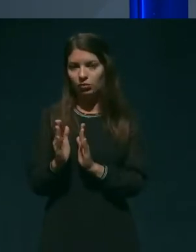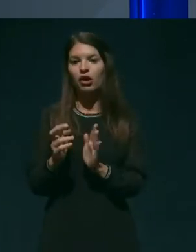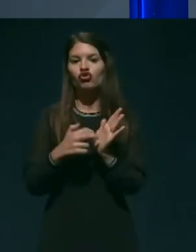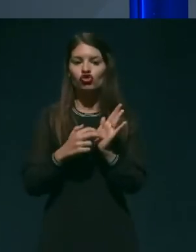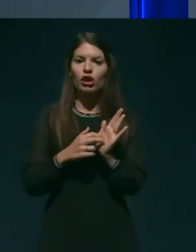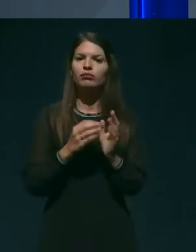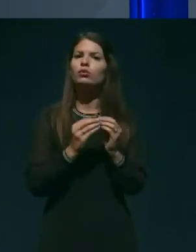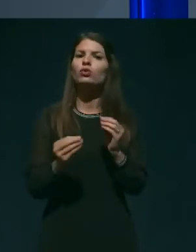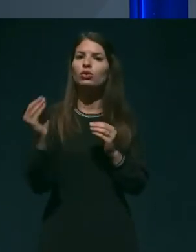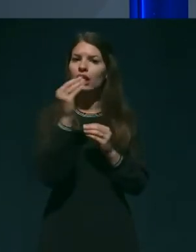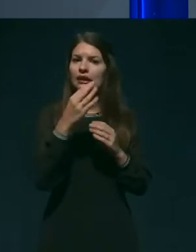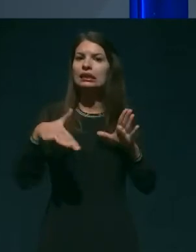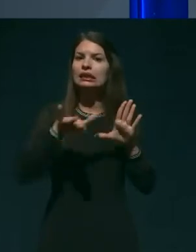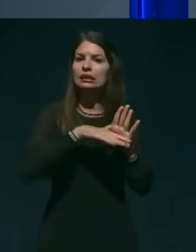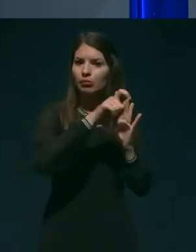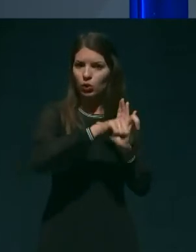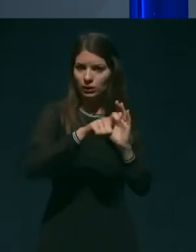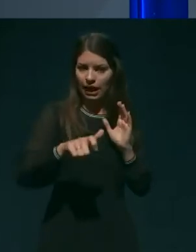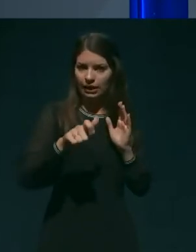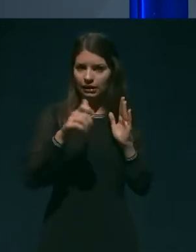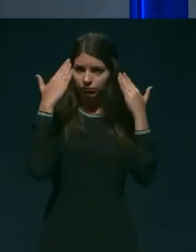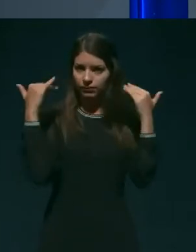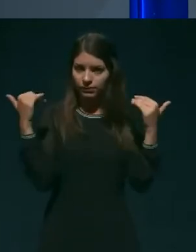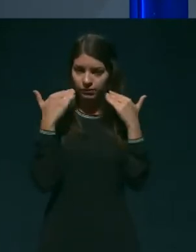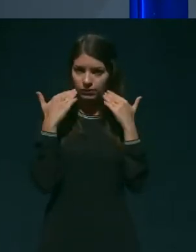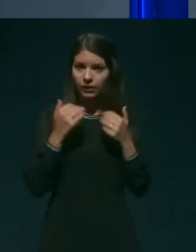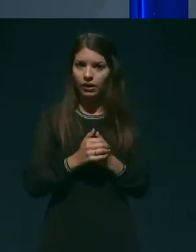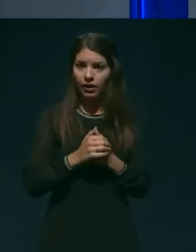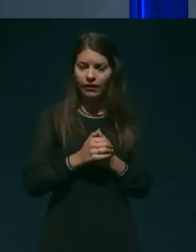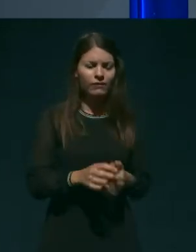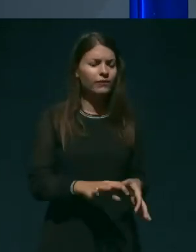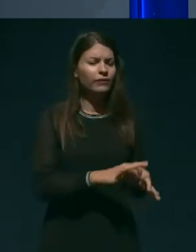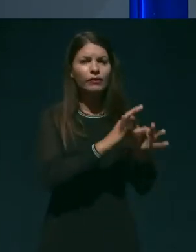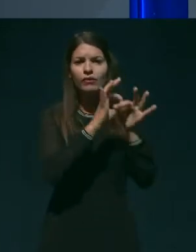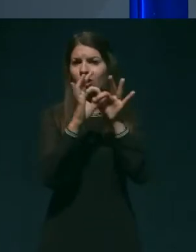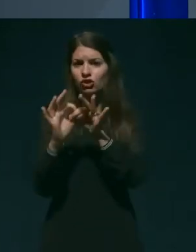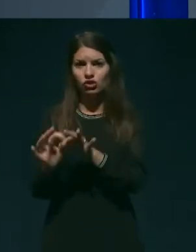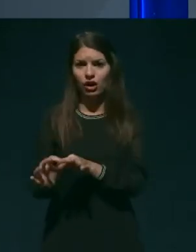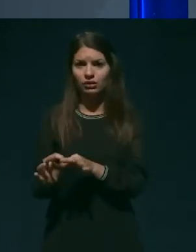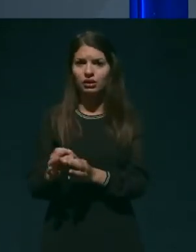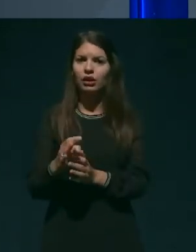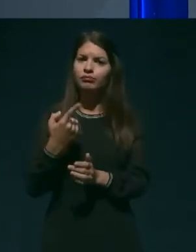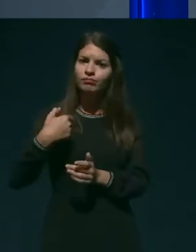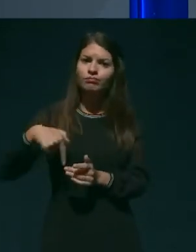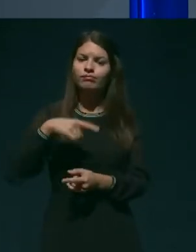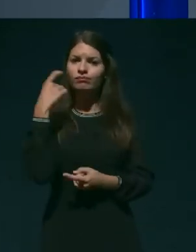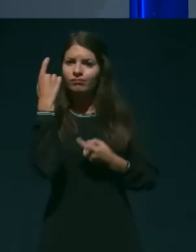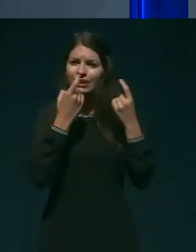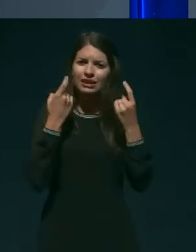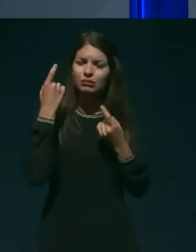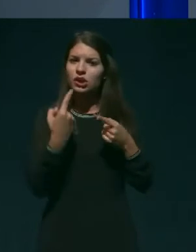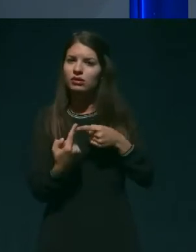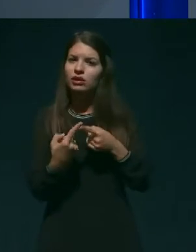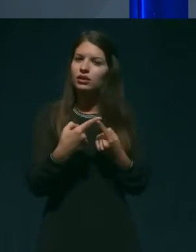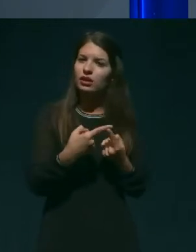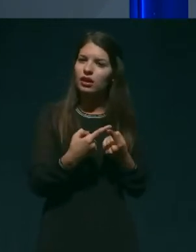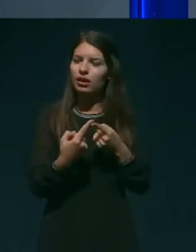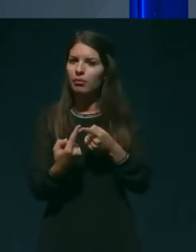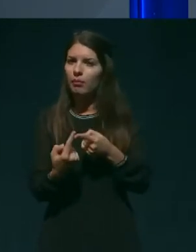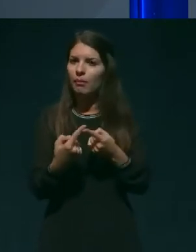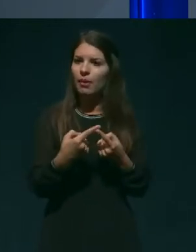področja zdravstvene nege, je bilo v vščas prisotno tudi razmišljanja ali pa pomisleki v